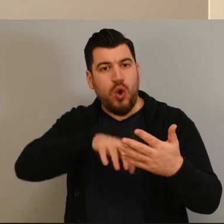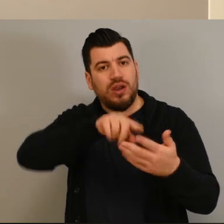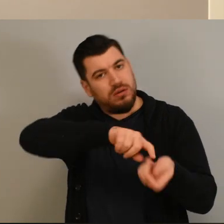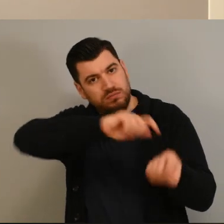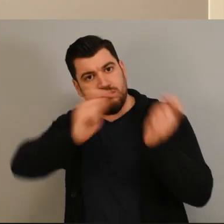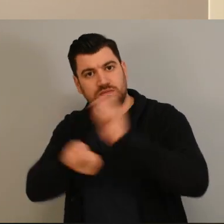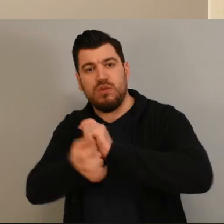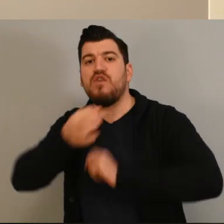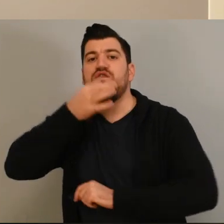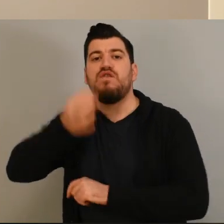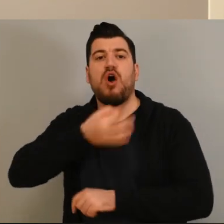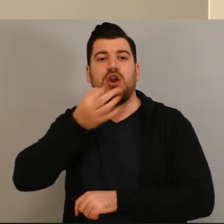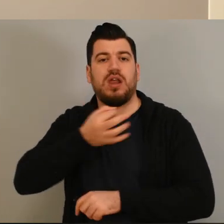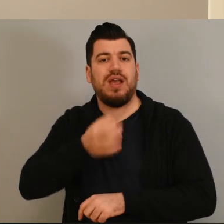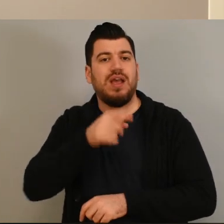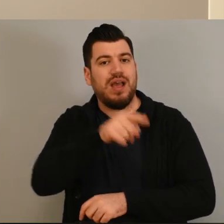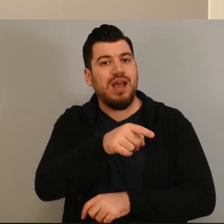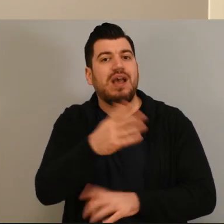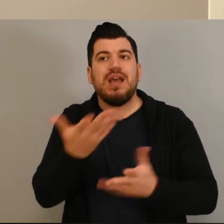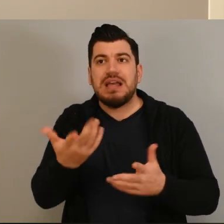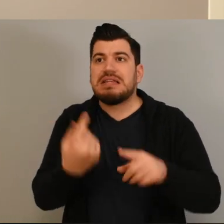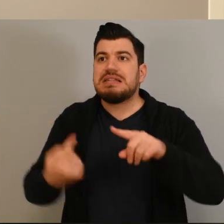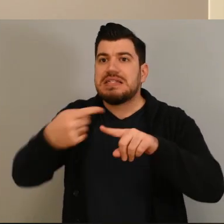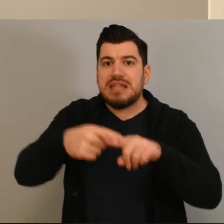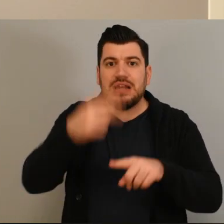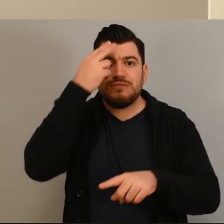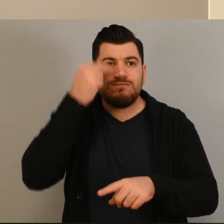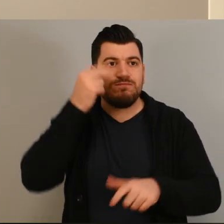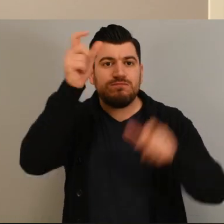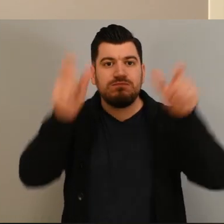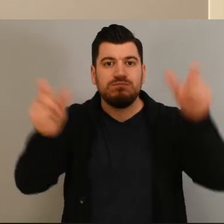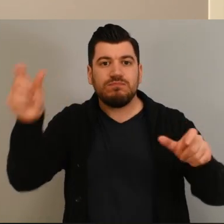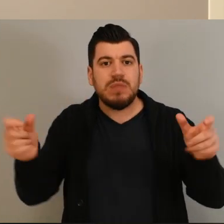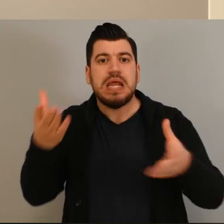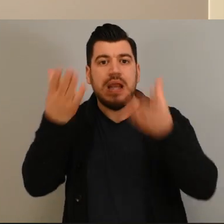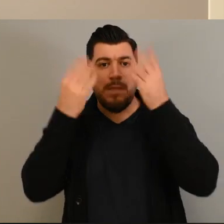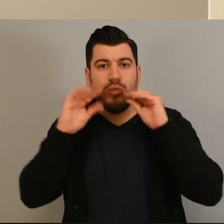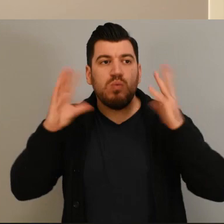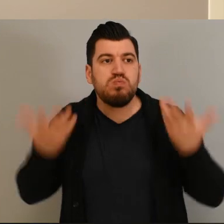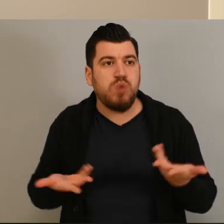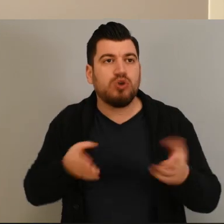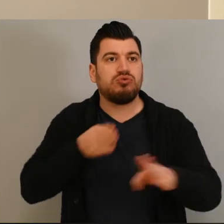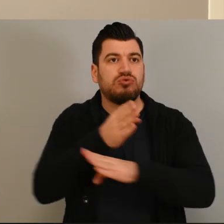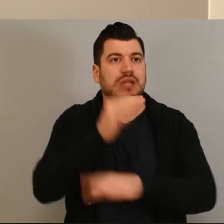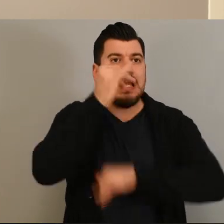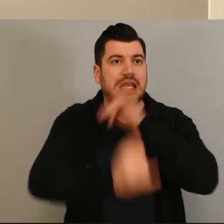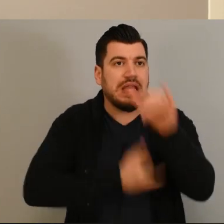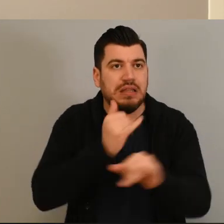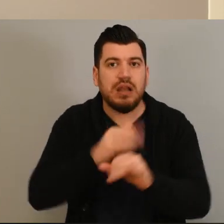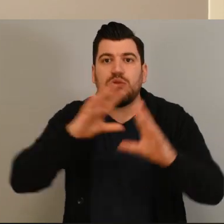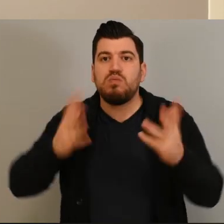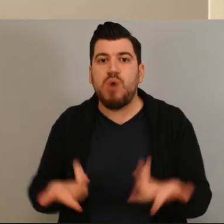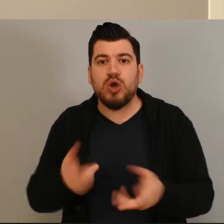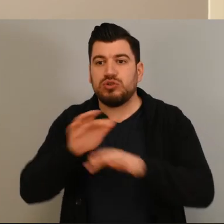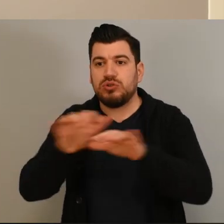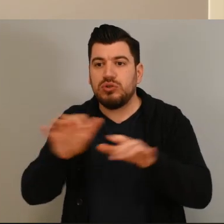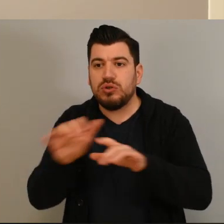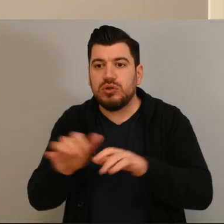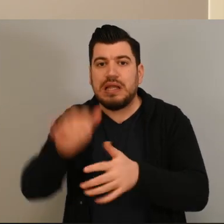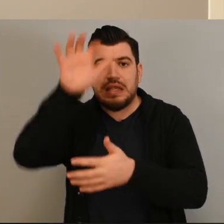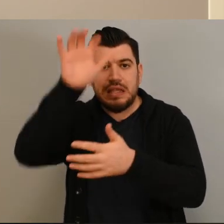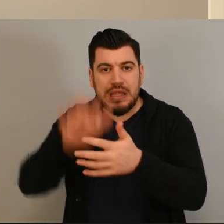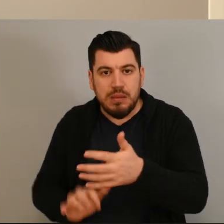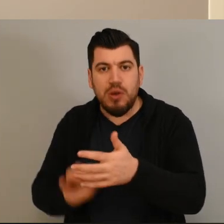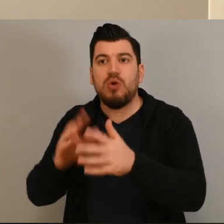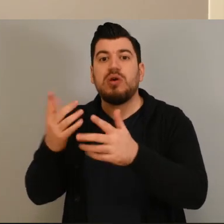αυτόματα φωνή και όχι μόνο να μιλάει, αλλά να μάθουν να χρησιμοποιούν όλες τις λειτουργίες του ίντερνετ, της συγγραφής